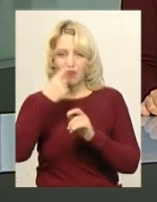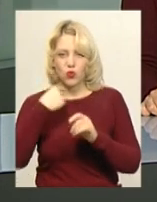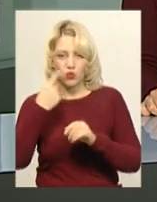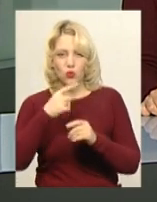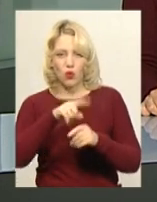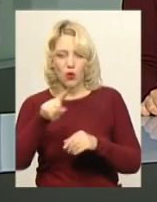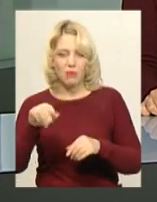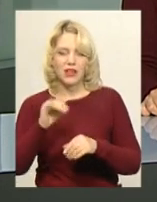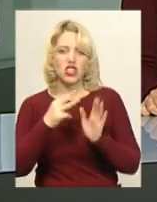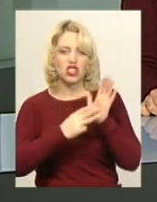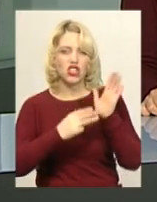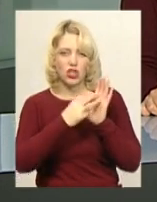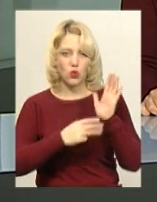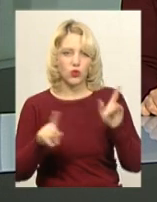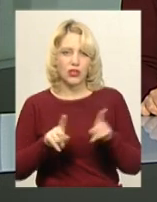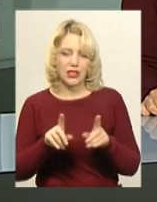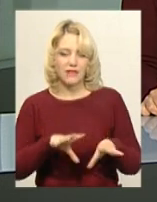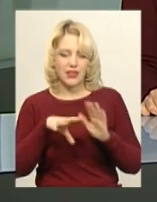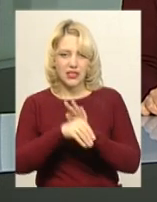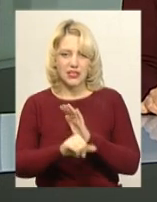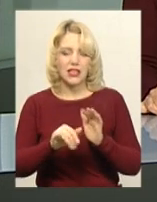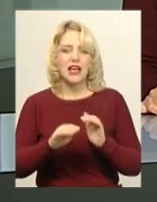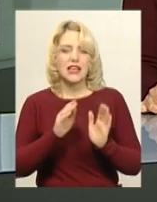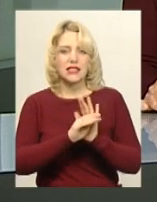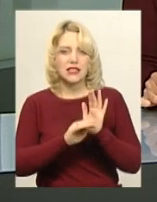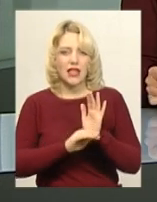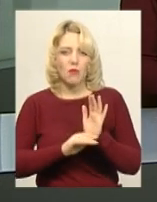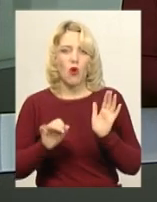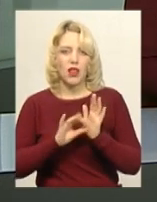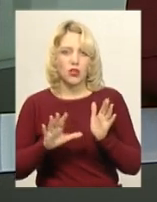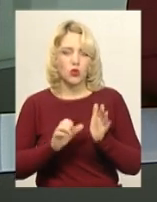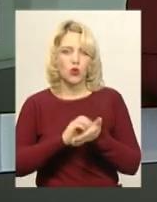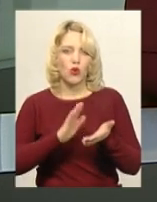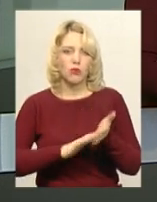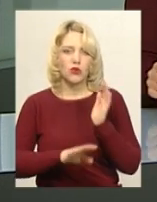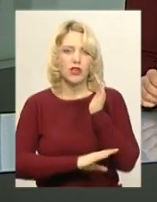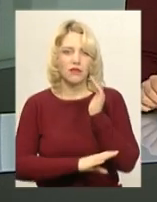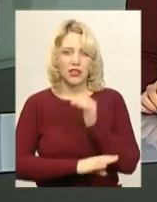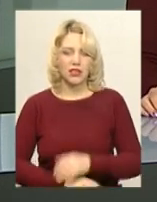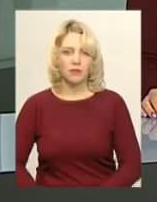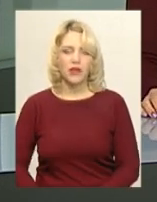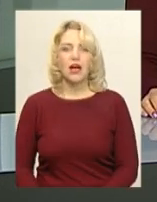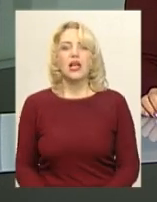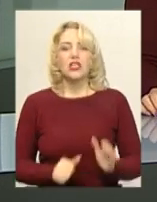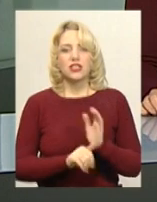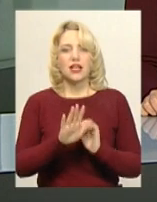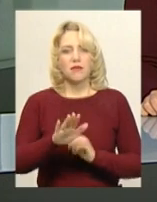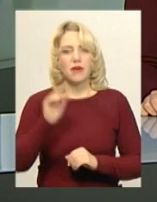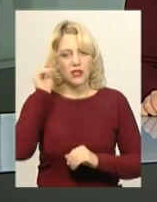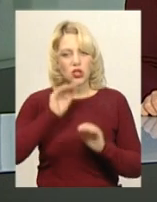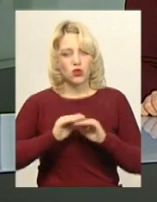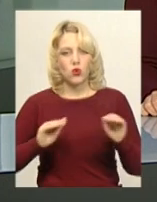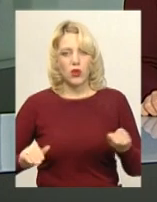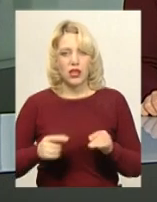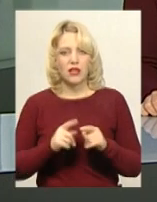відповідний йому штрих-код, занесений до системи електронного обліку деревини. 65 школярів з 12 команд